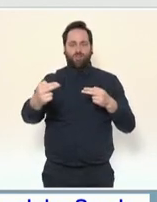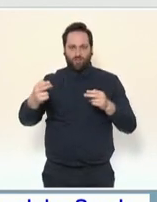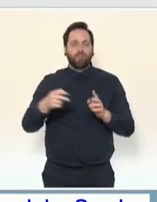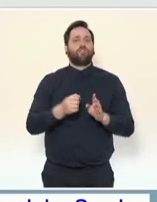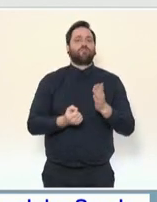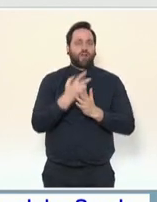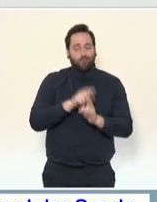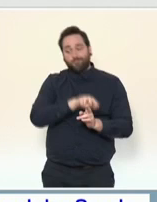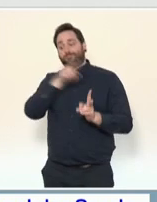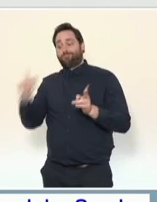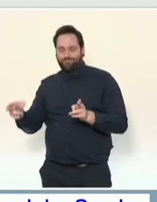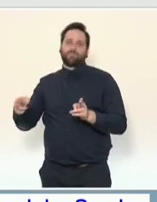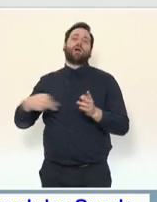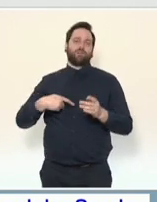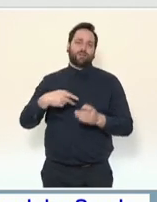strictes.